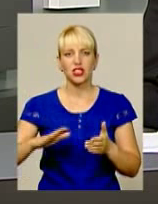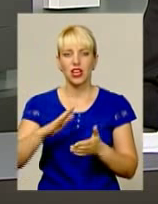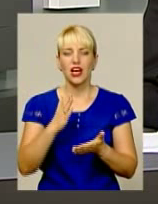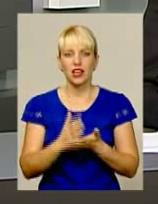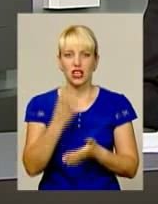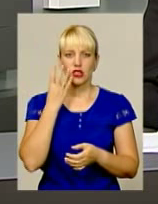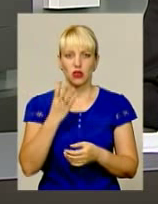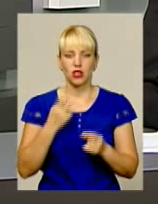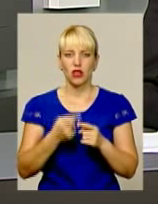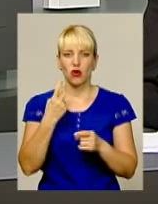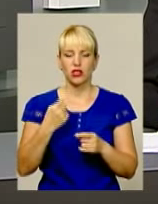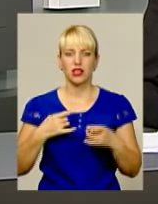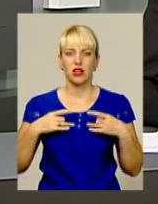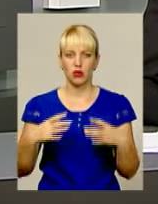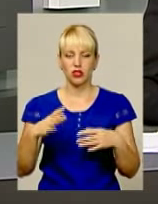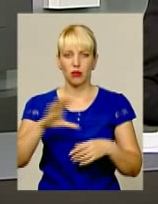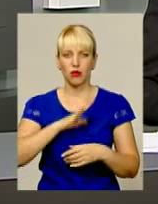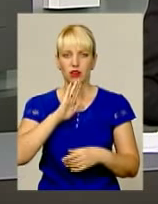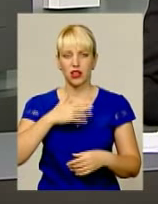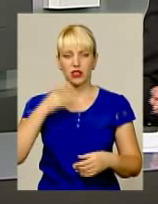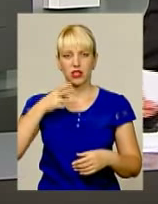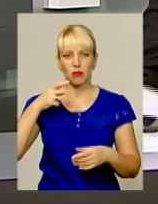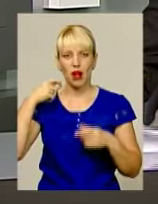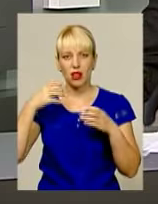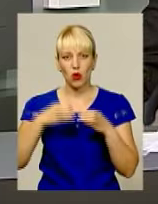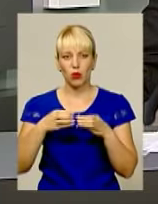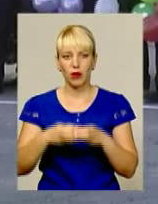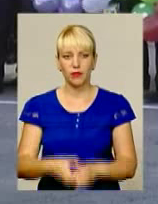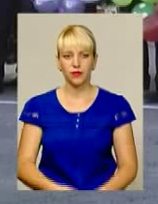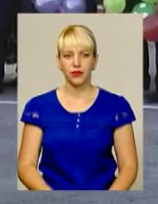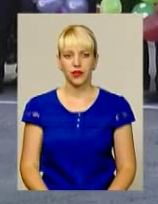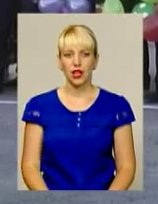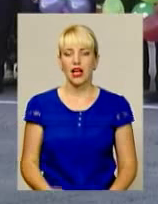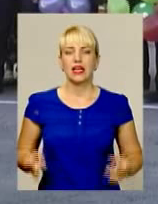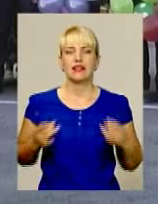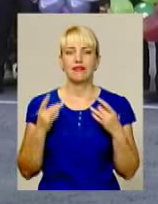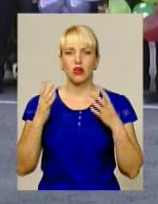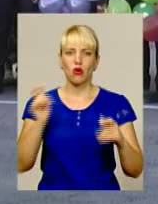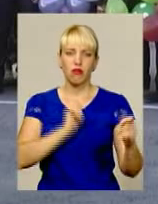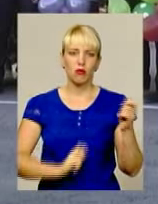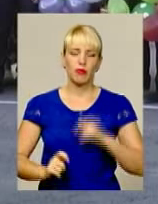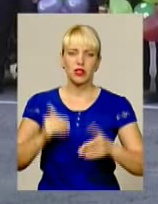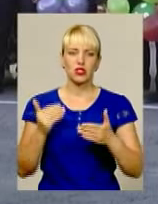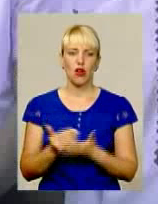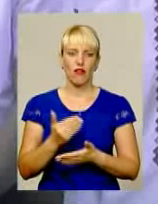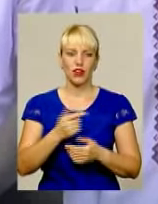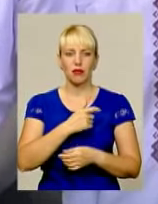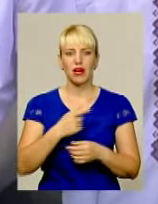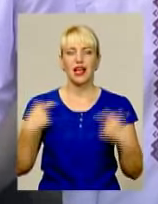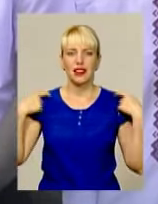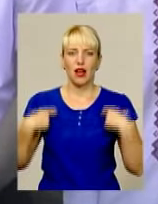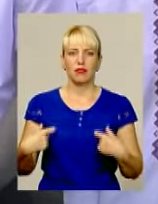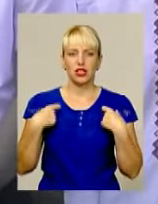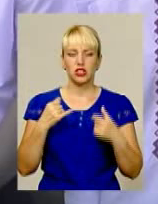В одній з них на урочистостях побувала і наша знімальна група. У святковому вбранні з новими наплічниками та